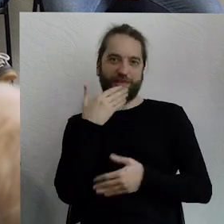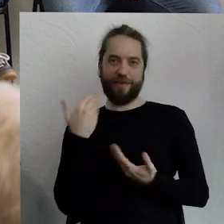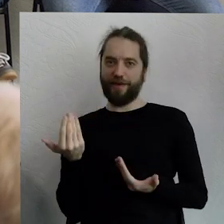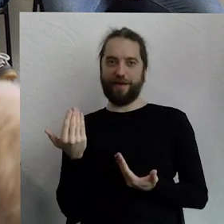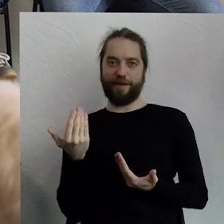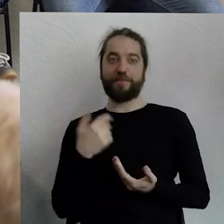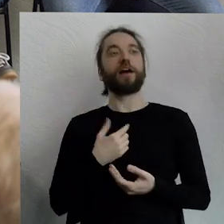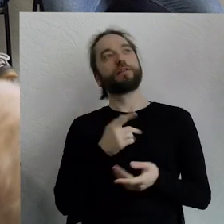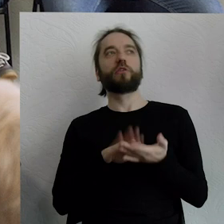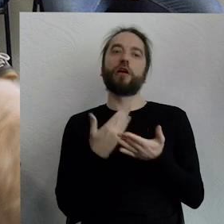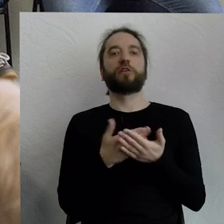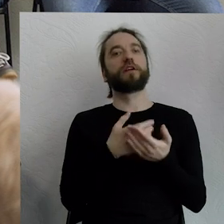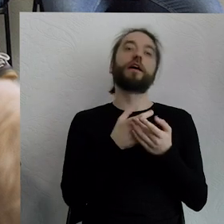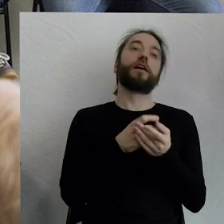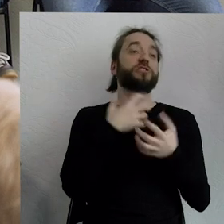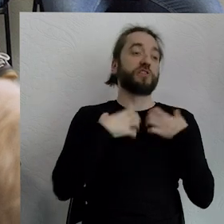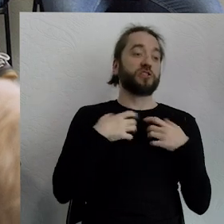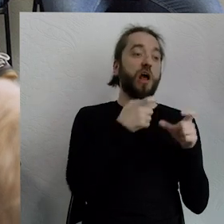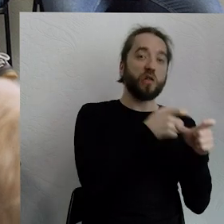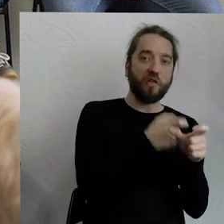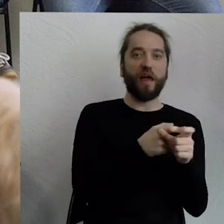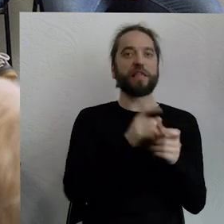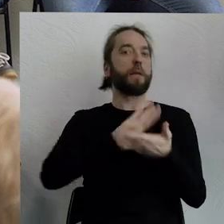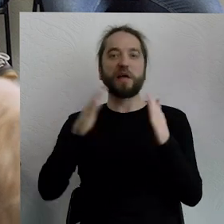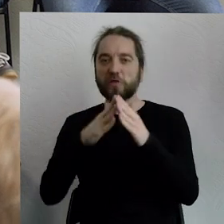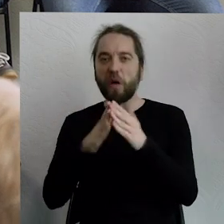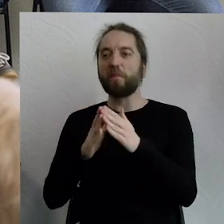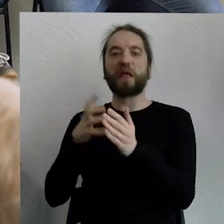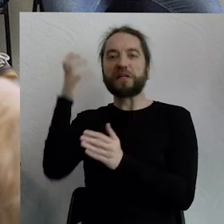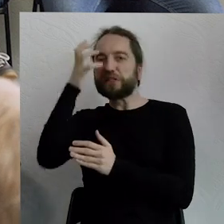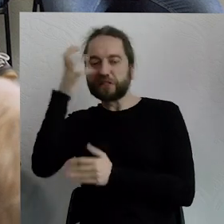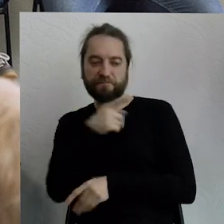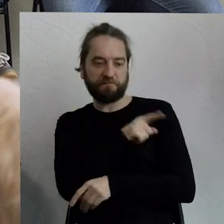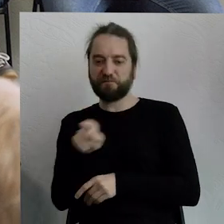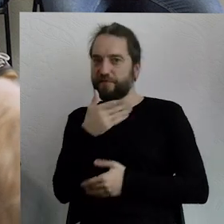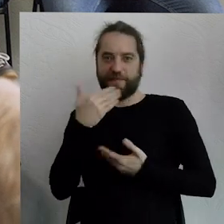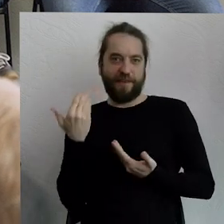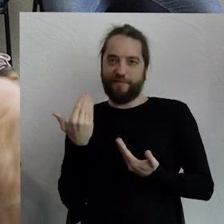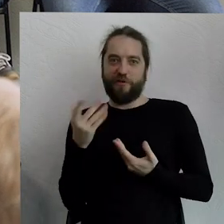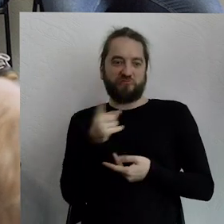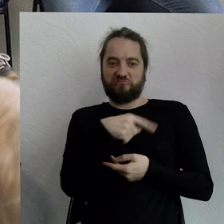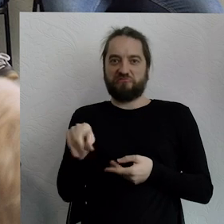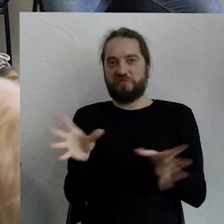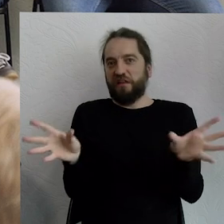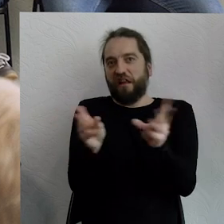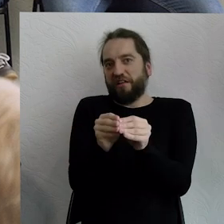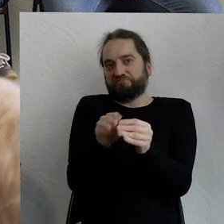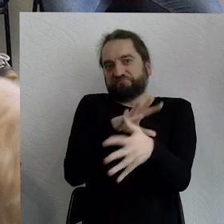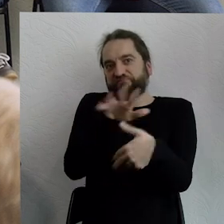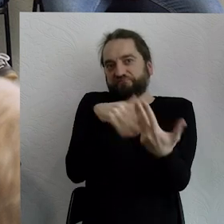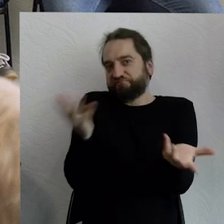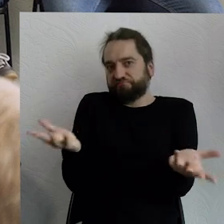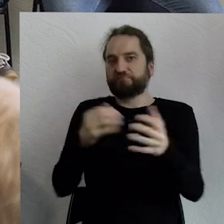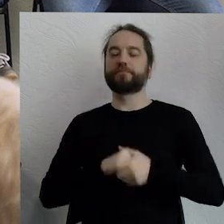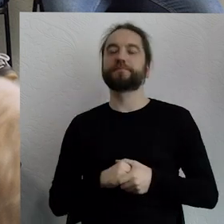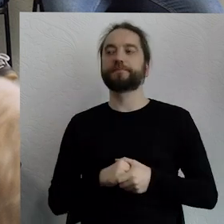Więc nie mamy zwierząt hodowlanych, domowych, bezdomnych, dzikich. Są po prostu zwierzęta same dla siebie. Dokładnie tak samo jak my istniemy sami dla siebie, tak one